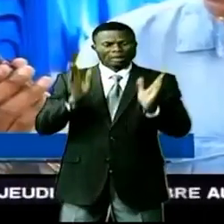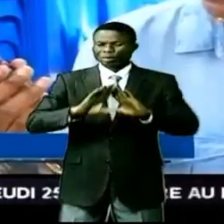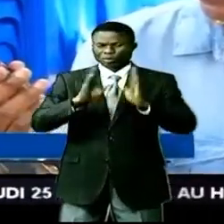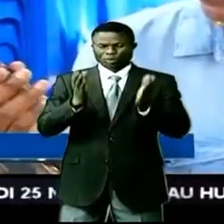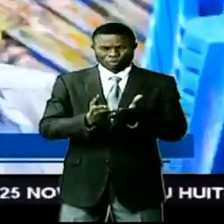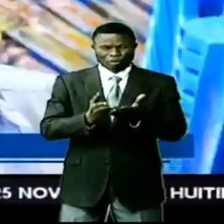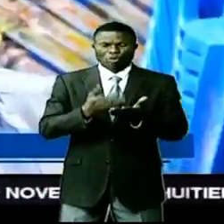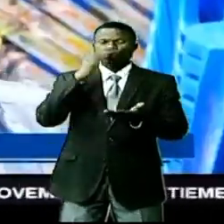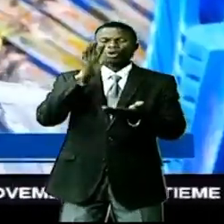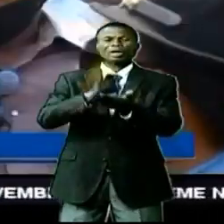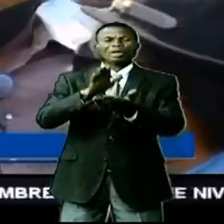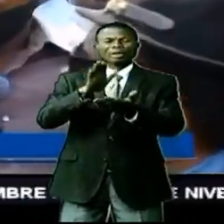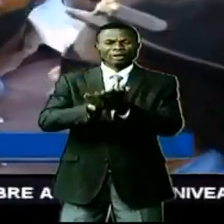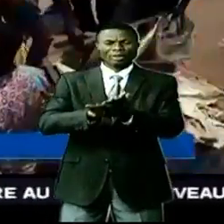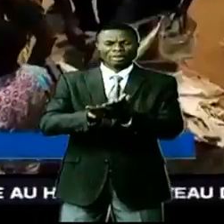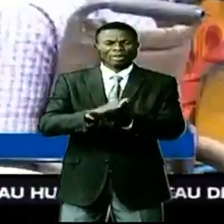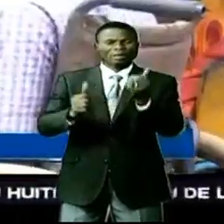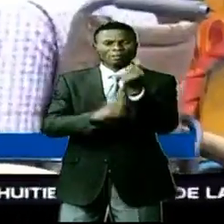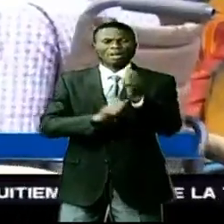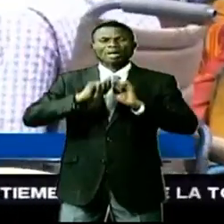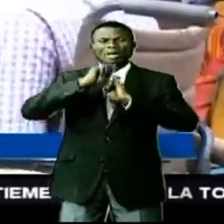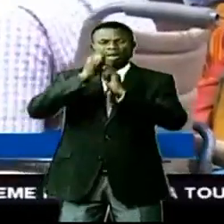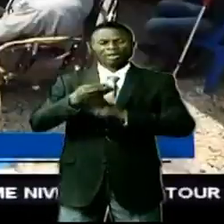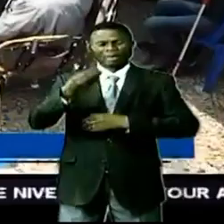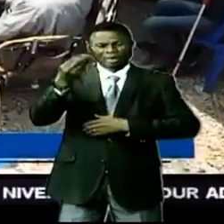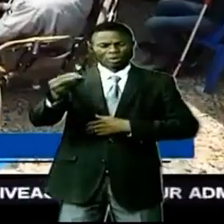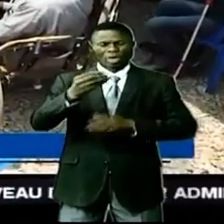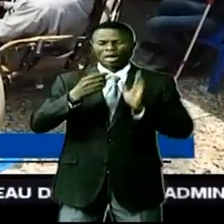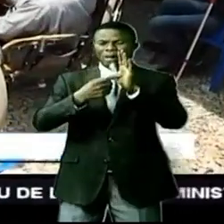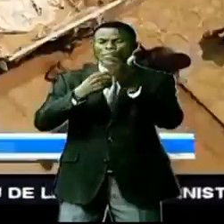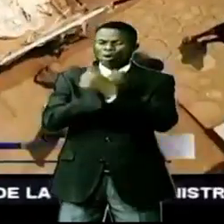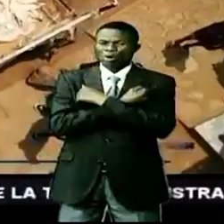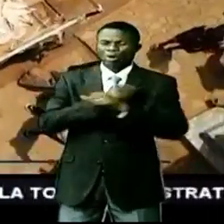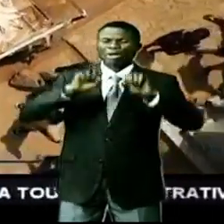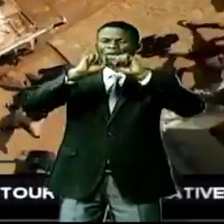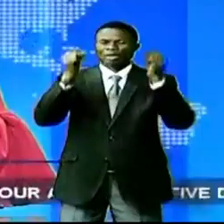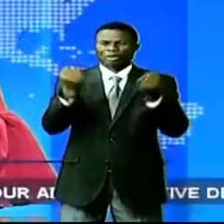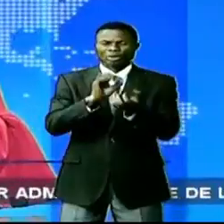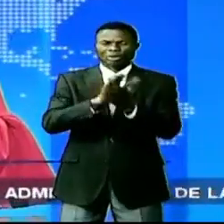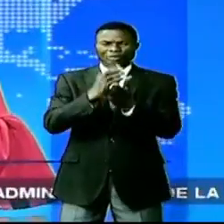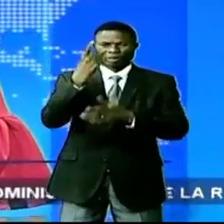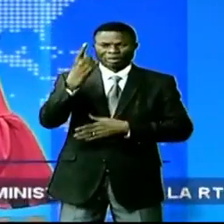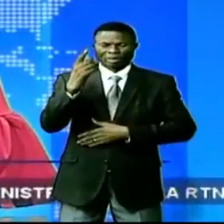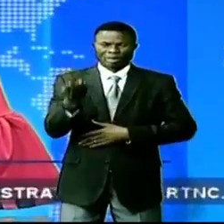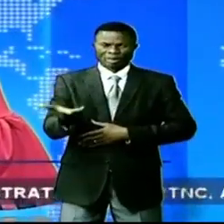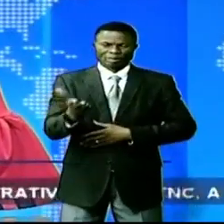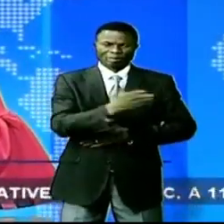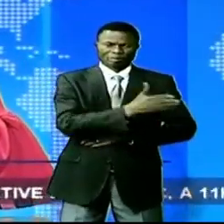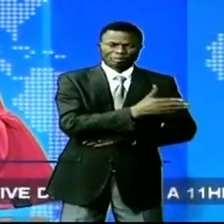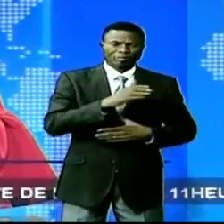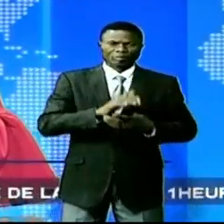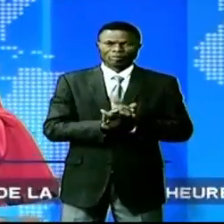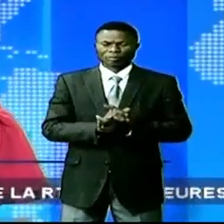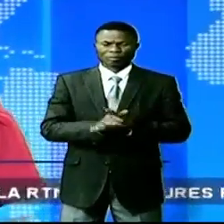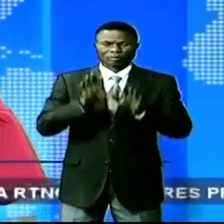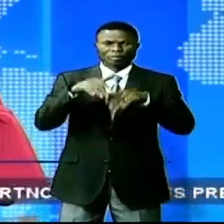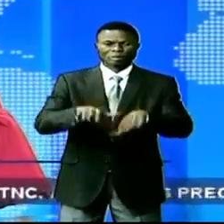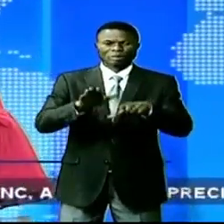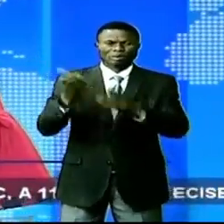tari d'éloge pour remercier les donateurs pour ses gestes d'amour et de solidarité. La foire